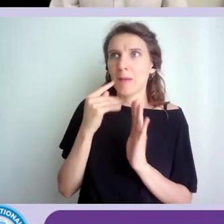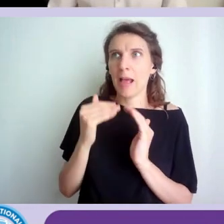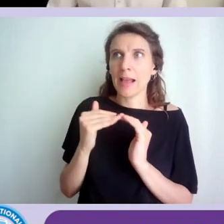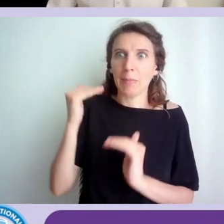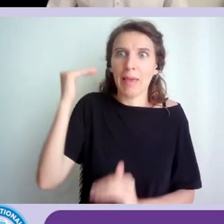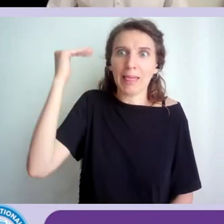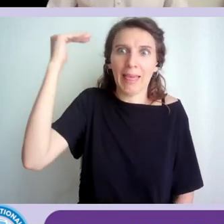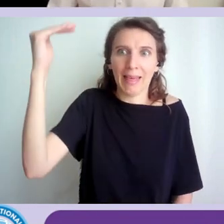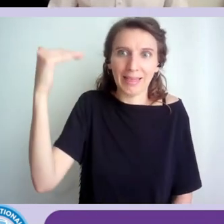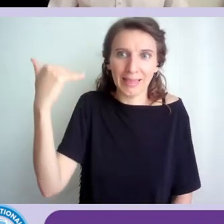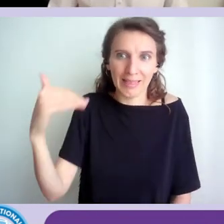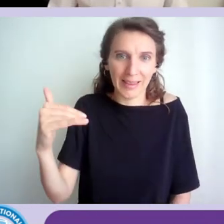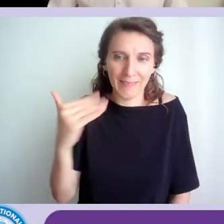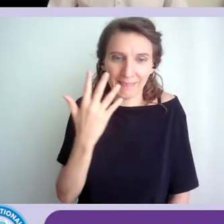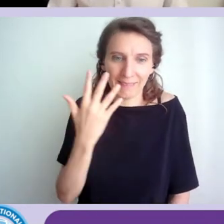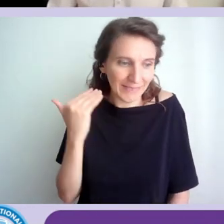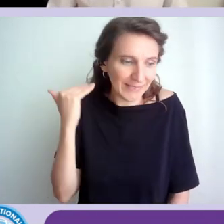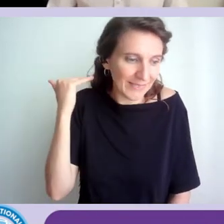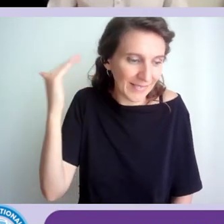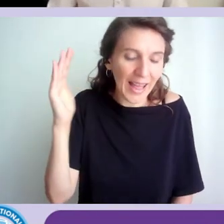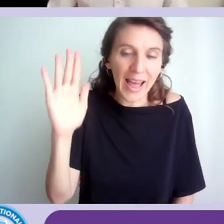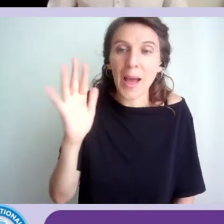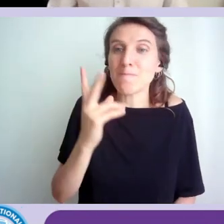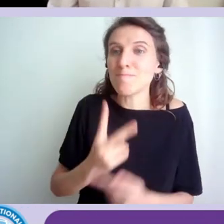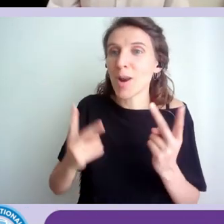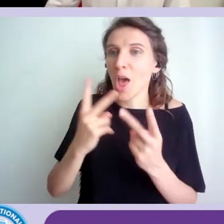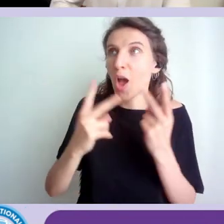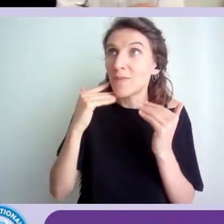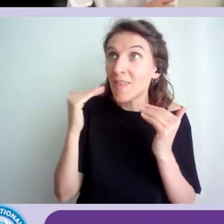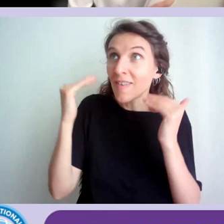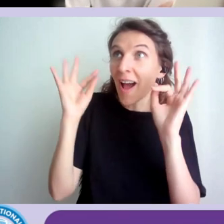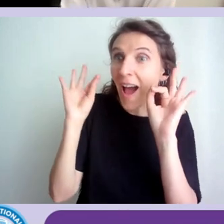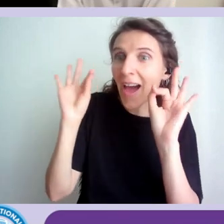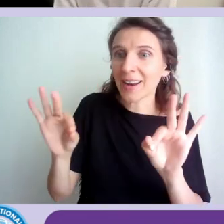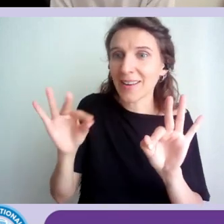cercherò quantomeno di dire qualcosa di utile.